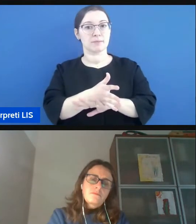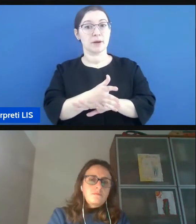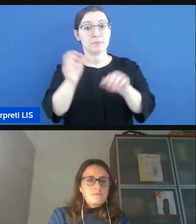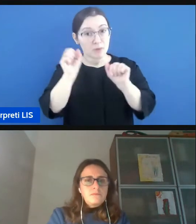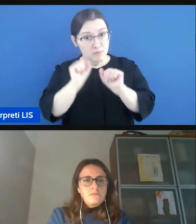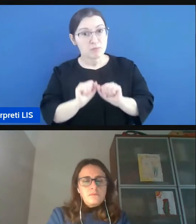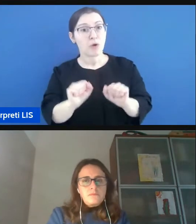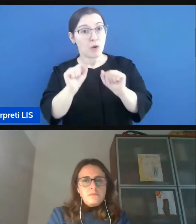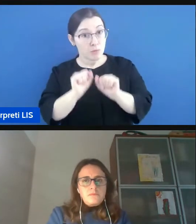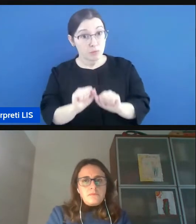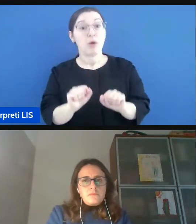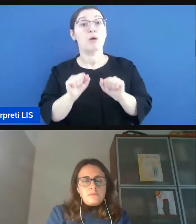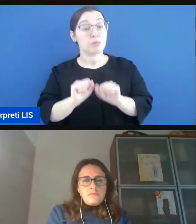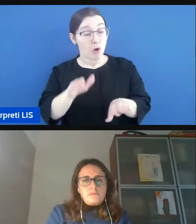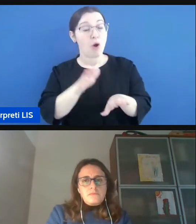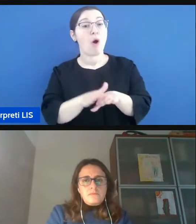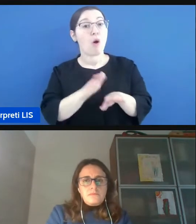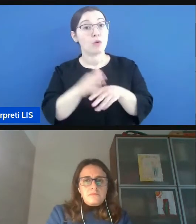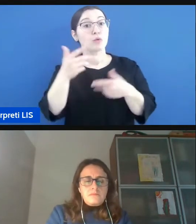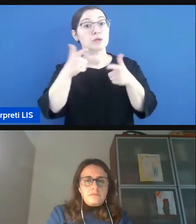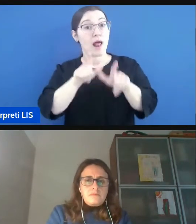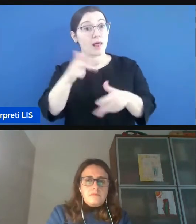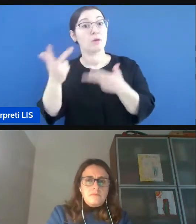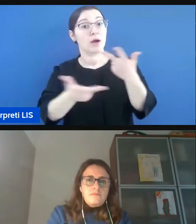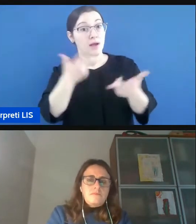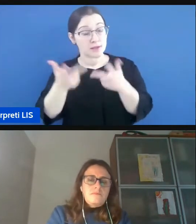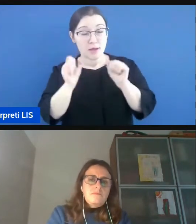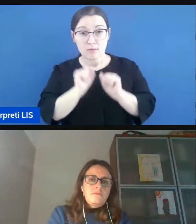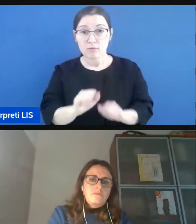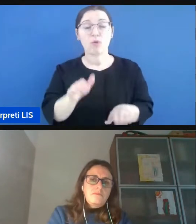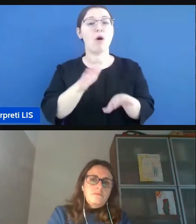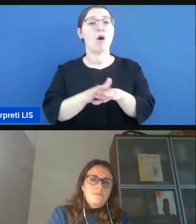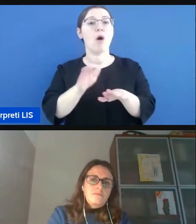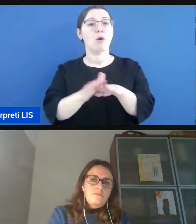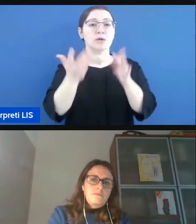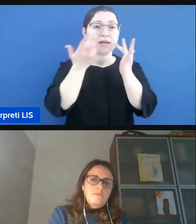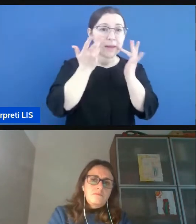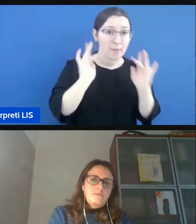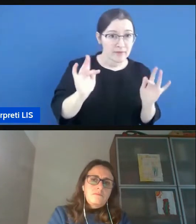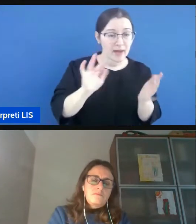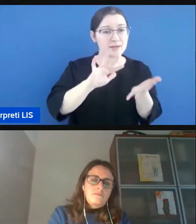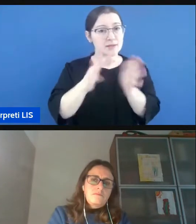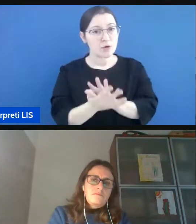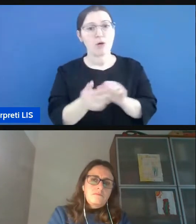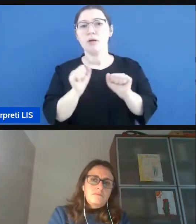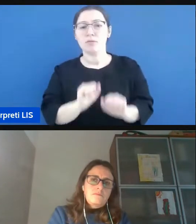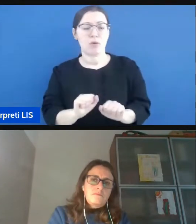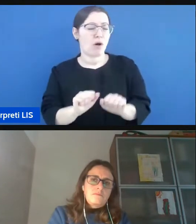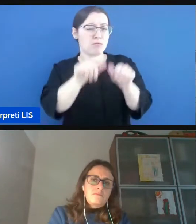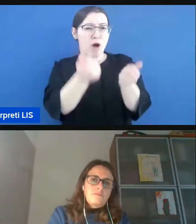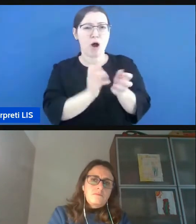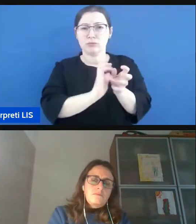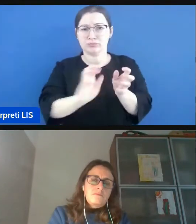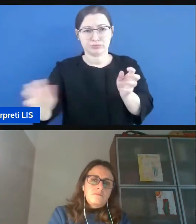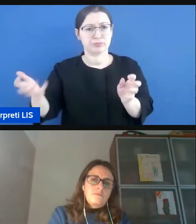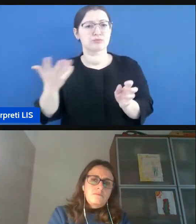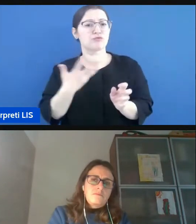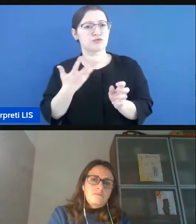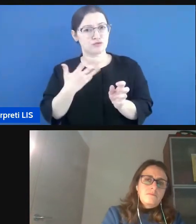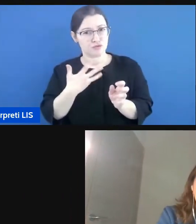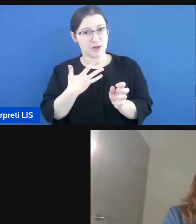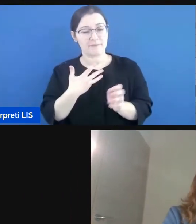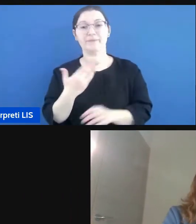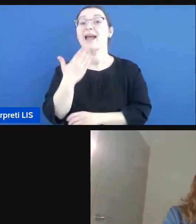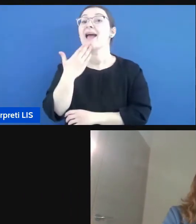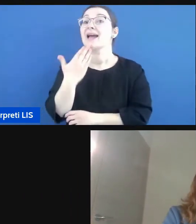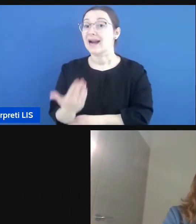usata la lingua dei segni può essere usata la semplificazione ci sono vari sistemi vari modi questo grazie